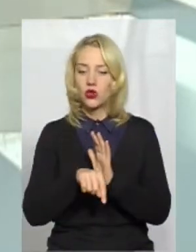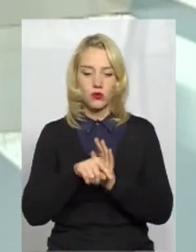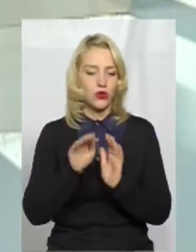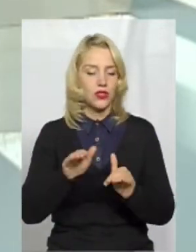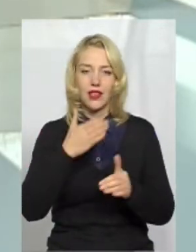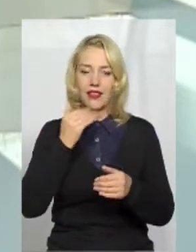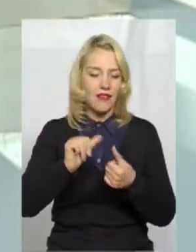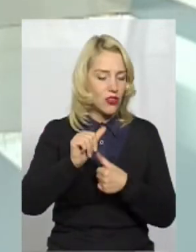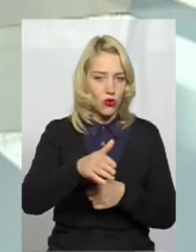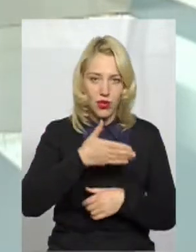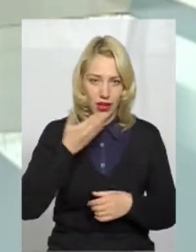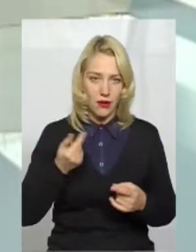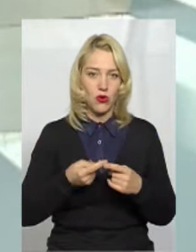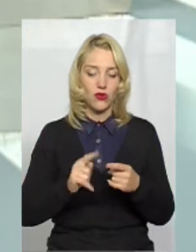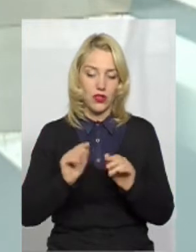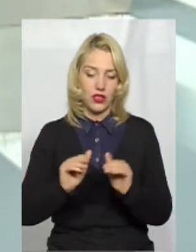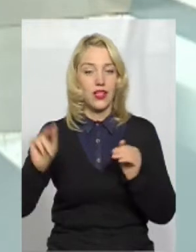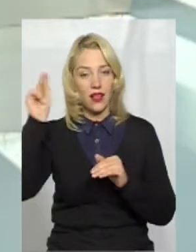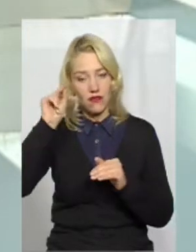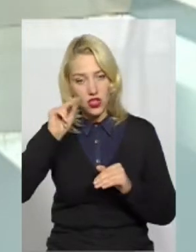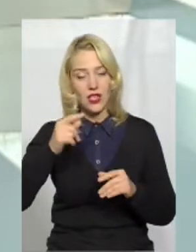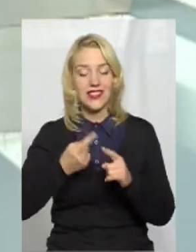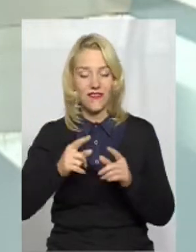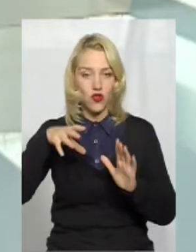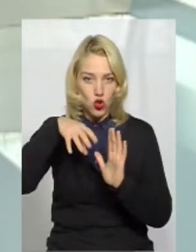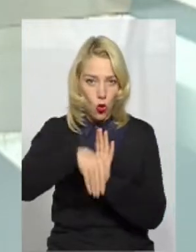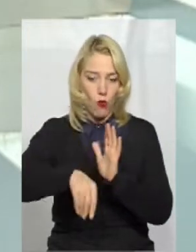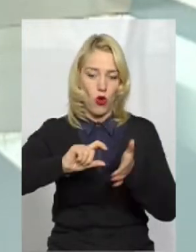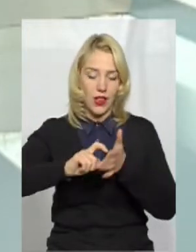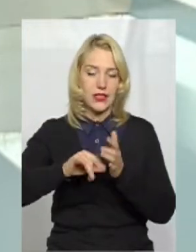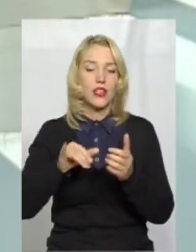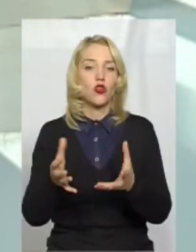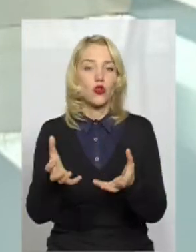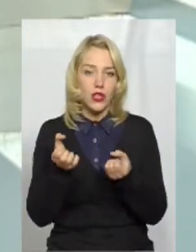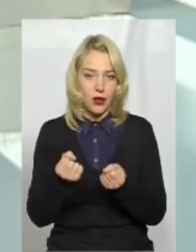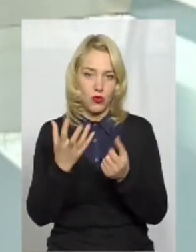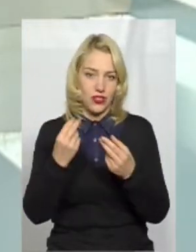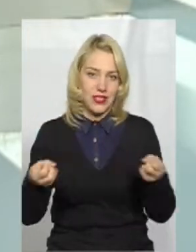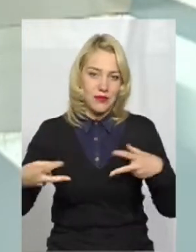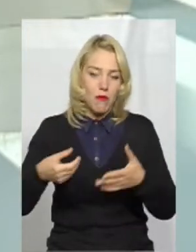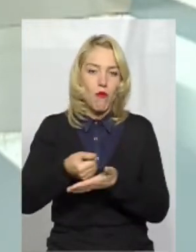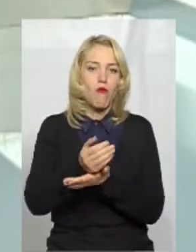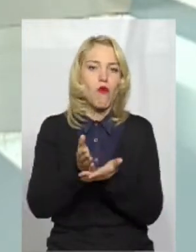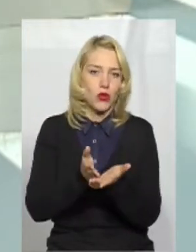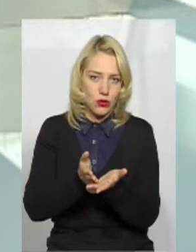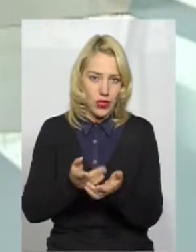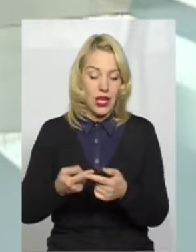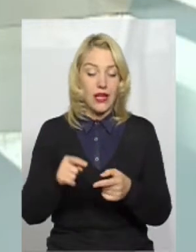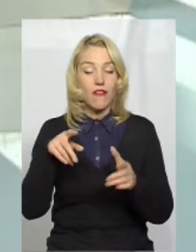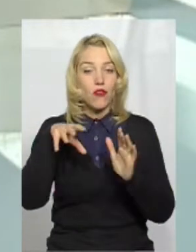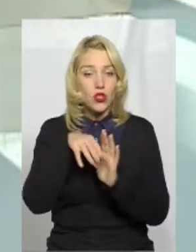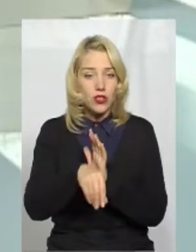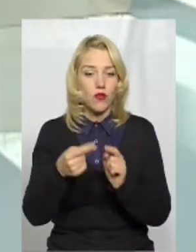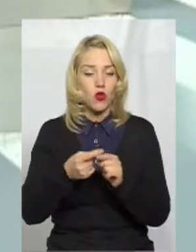відокремлюють, вони навчаються в цьому класі і отримують певний спектр послуг. В тому і заключається інклюзія, що дитина в цьому